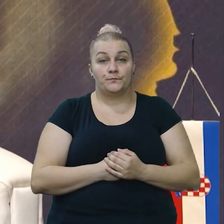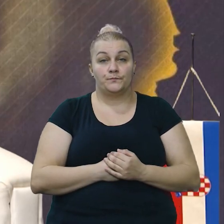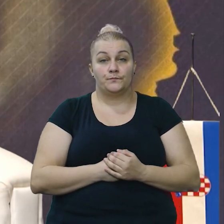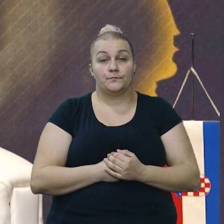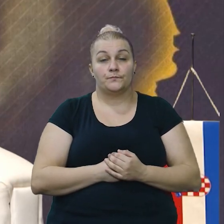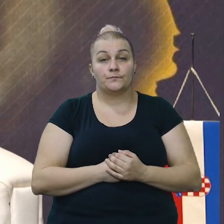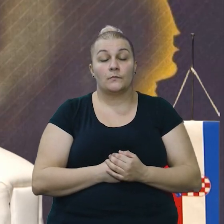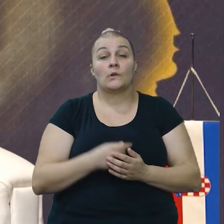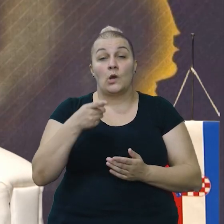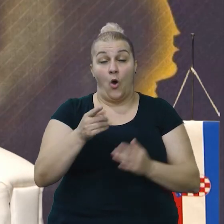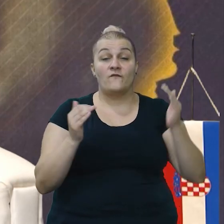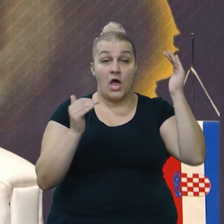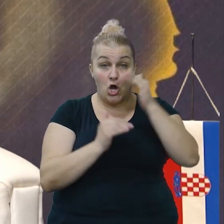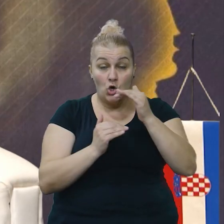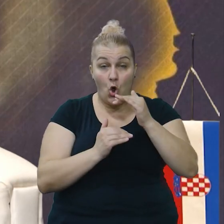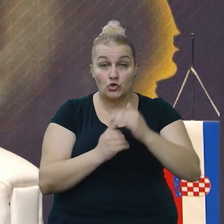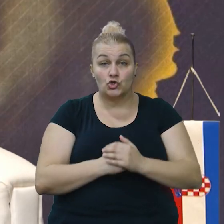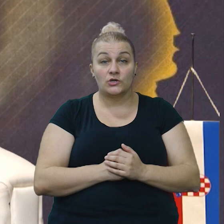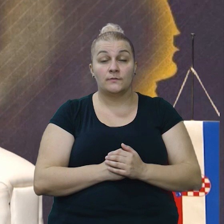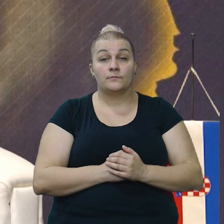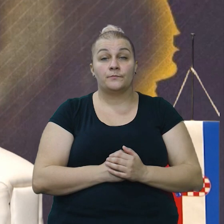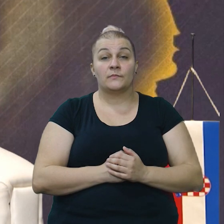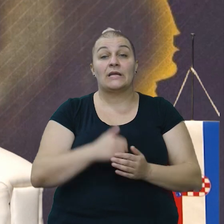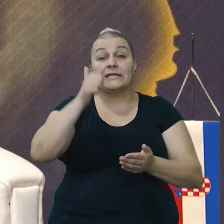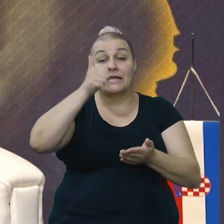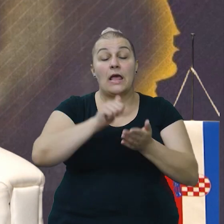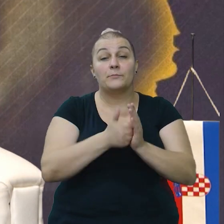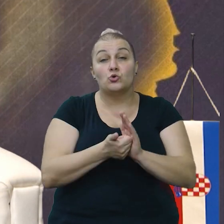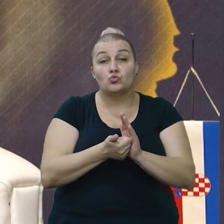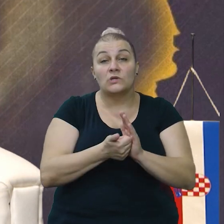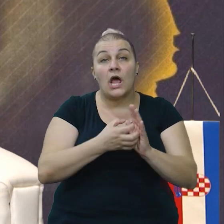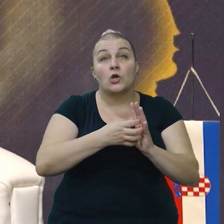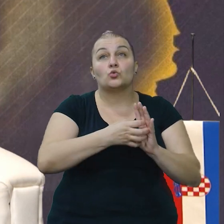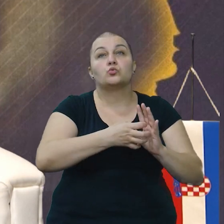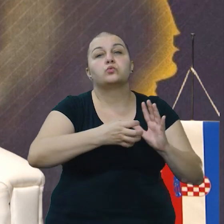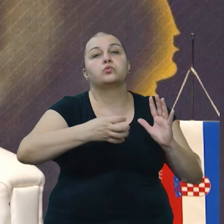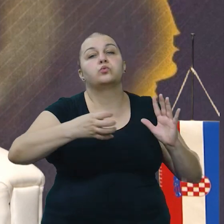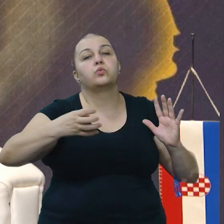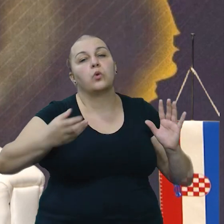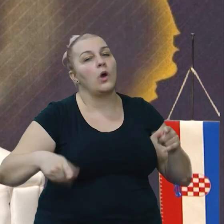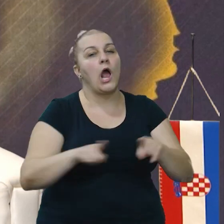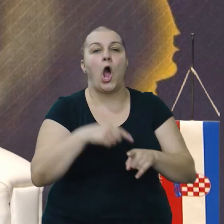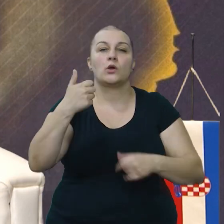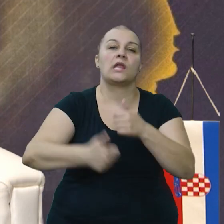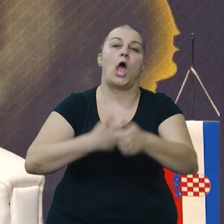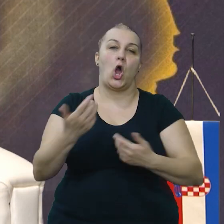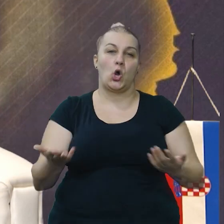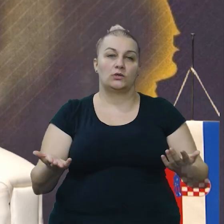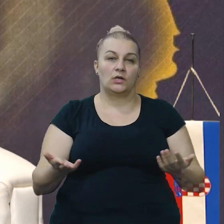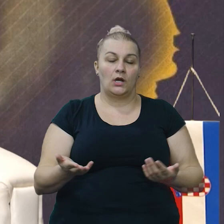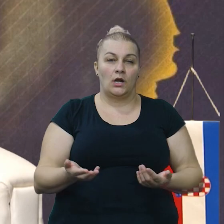Te noći, minuta je bila godina. Sve je bilo